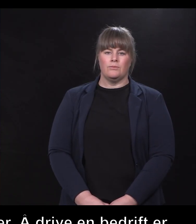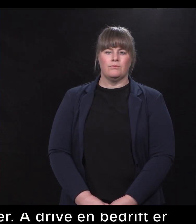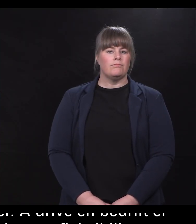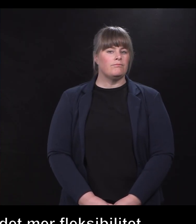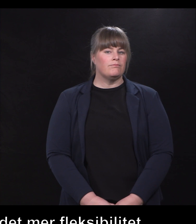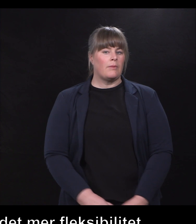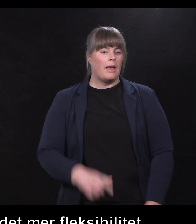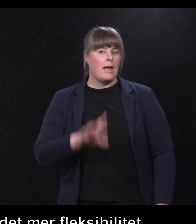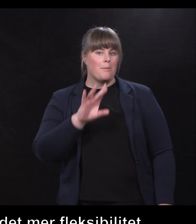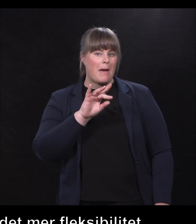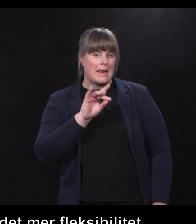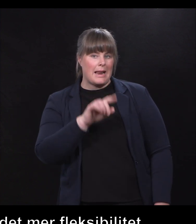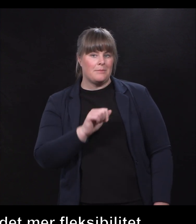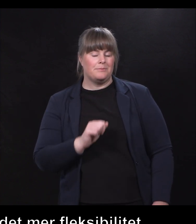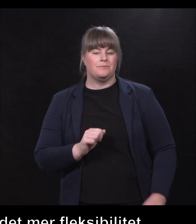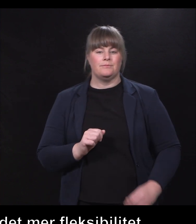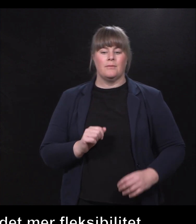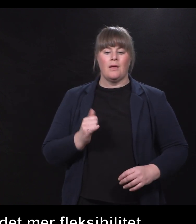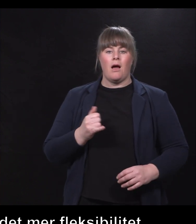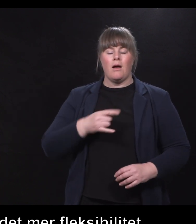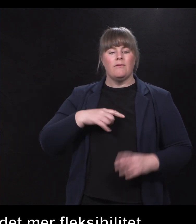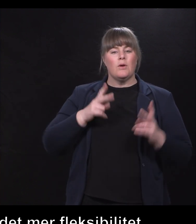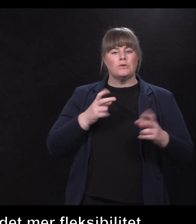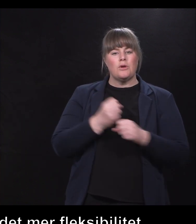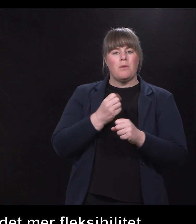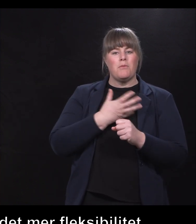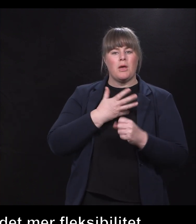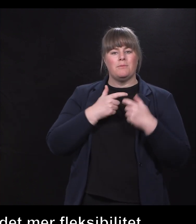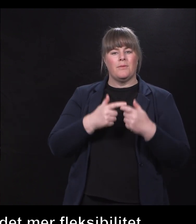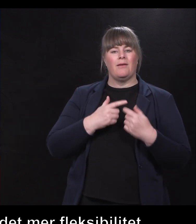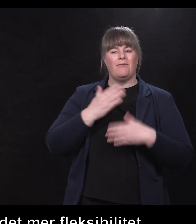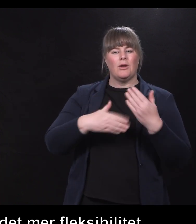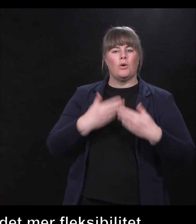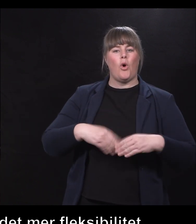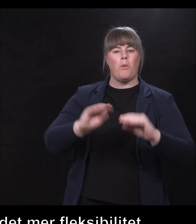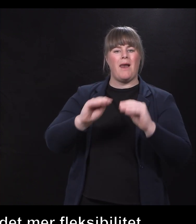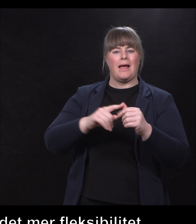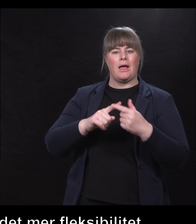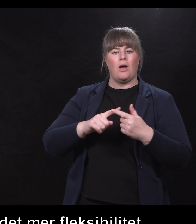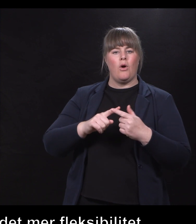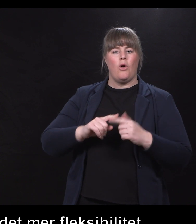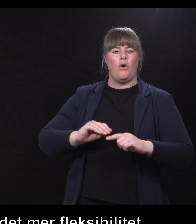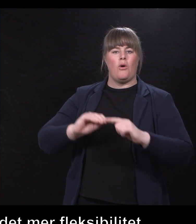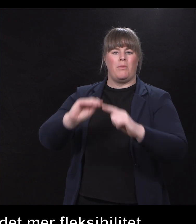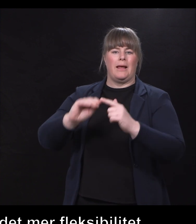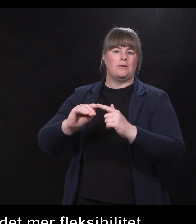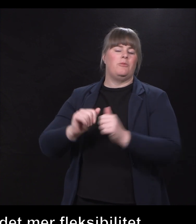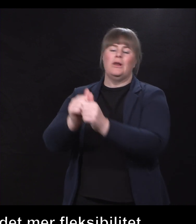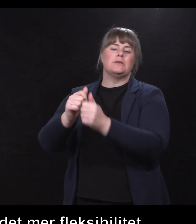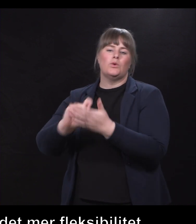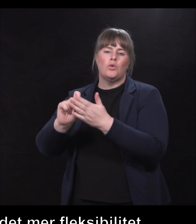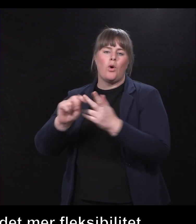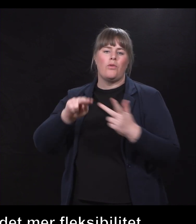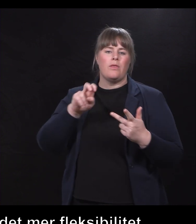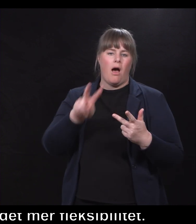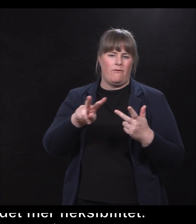Jeg tenker også at vi jobber mye med videregående opplæring, med oppfordringskontor og med NAV, og det er jo alle representanter for det offentlige, og det